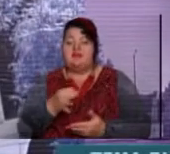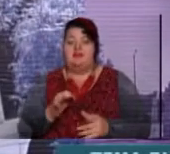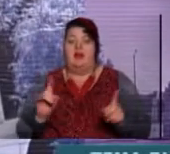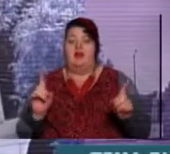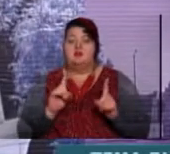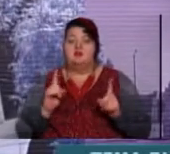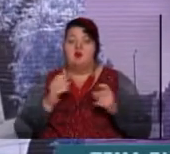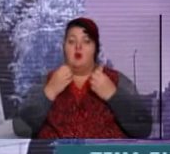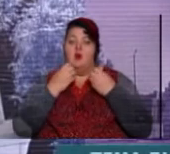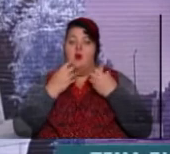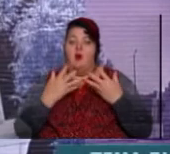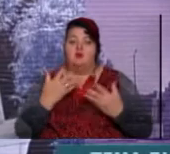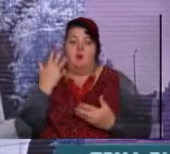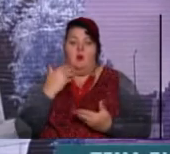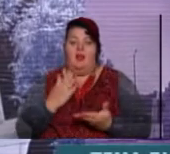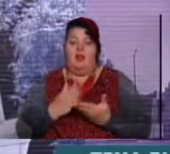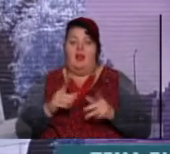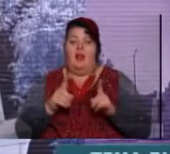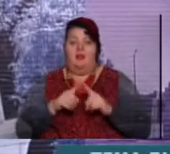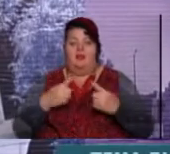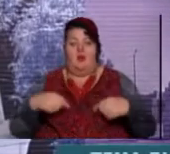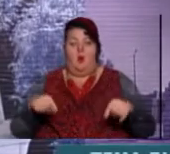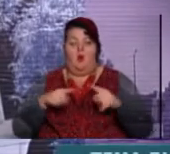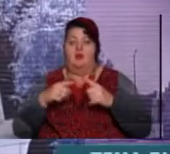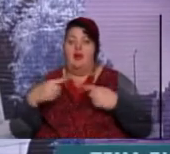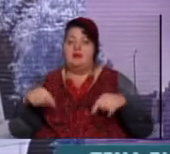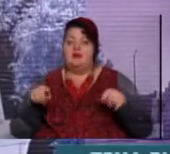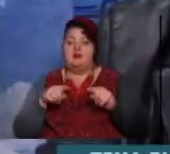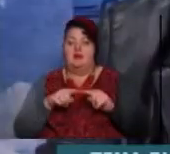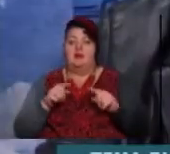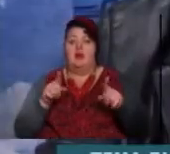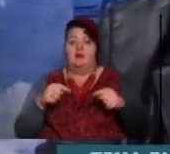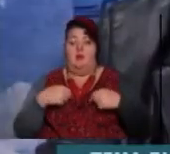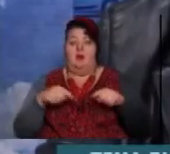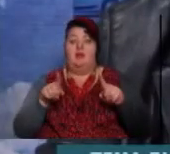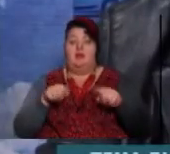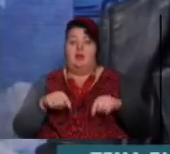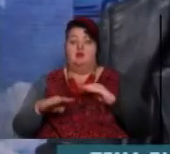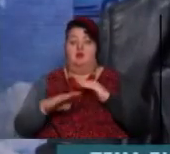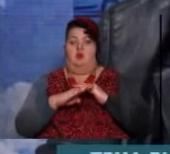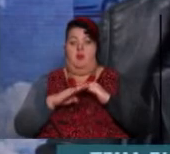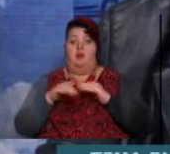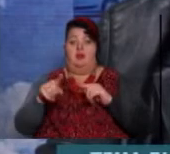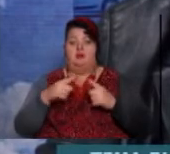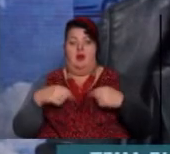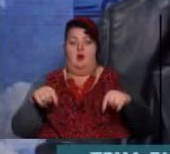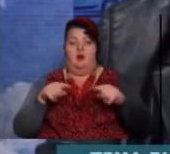добре, коли є такі організації. І це мені теж допомогла ця організація.